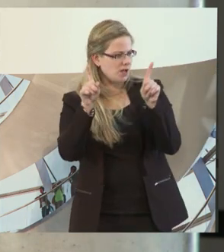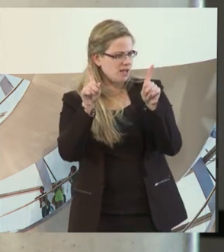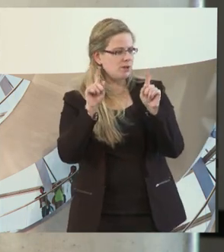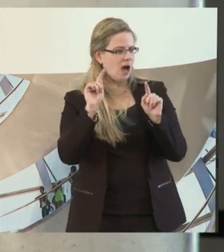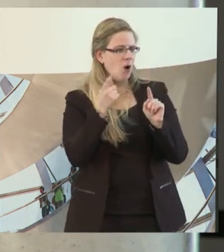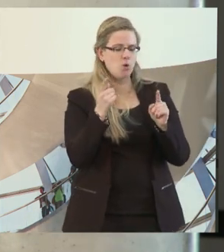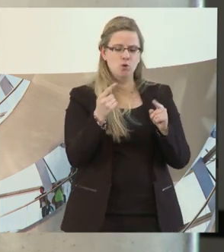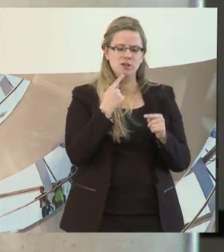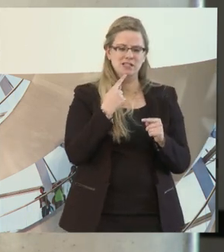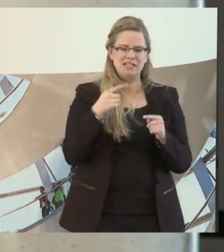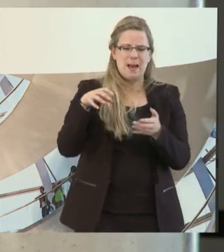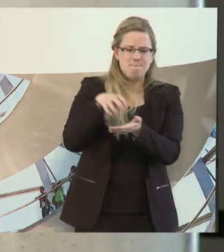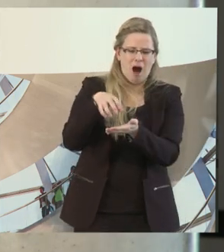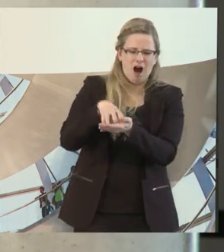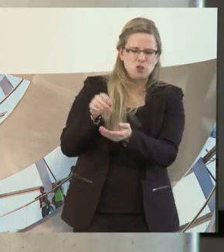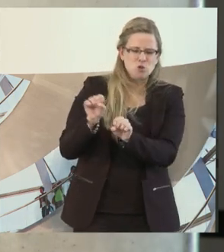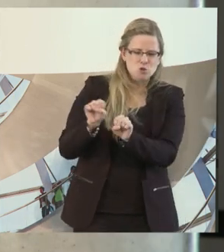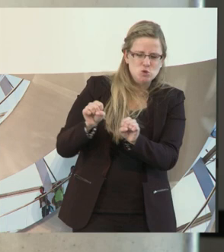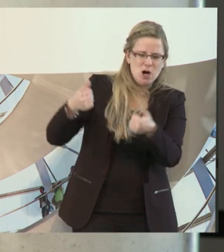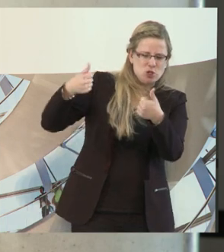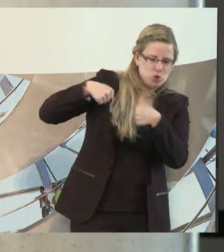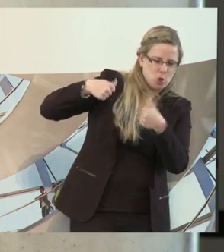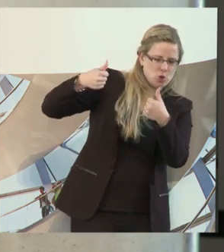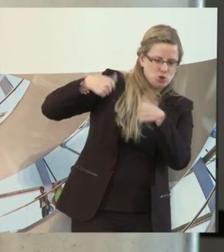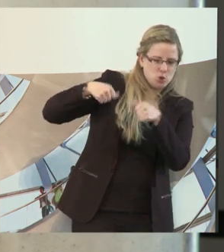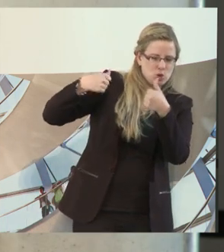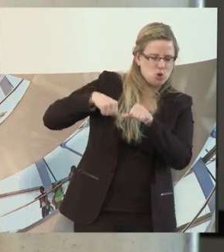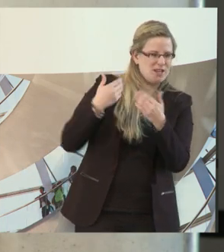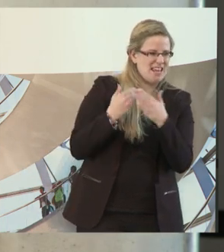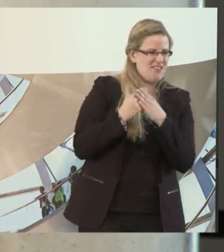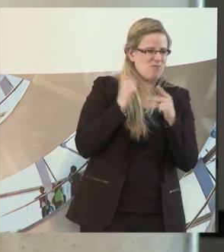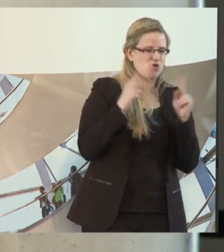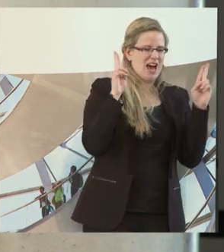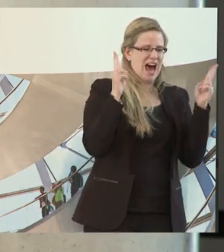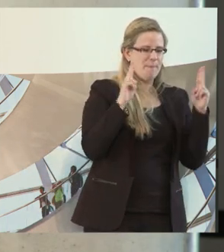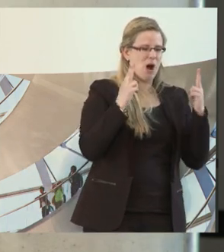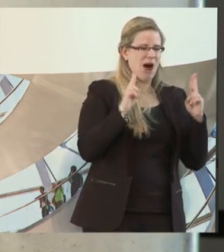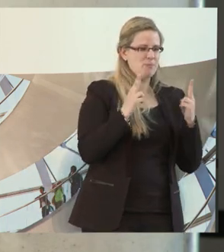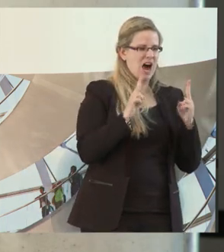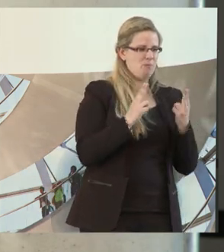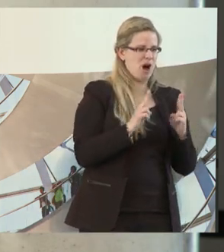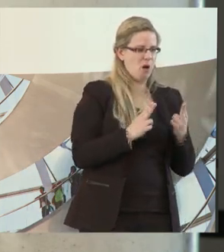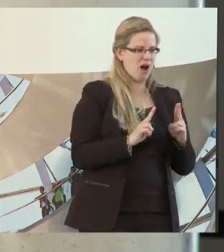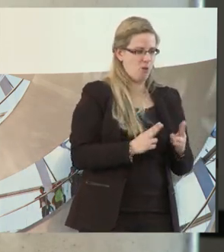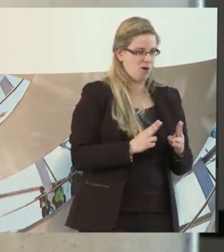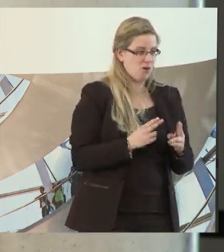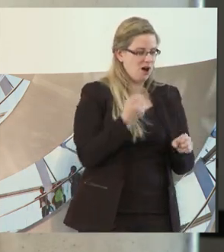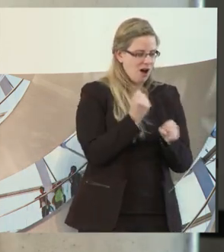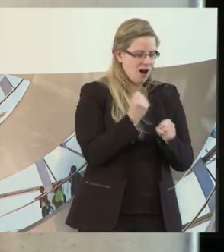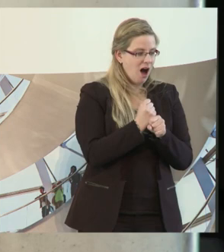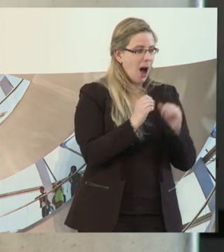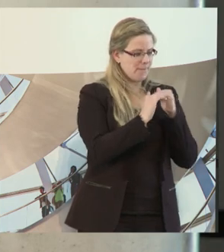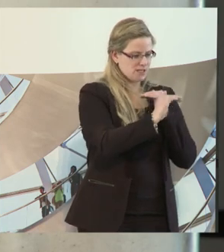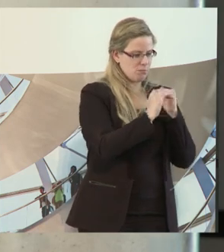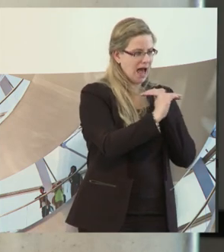des Marktes, auf Druck des Marktes hin, immer mehr verschlanken müssen, dass immer mehr Arbeitsplätze, die wir, wenn